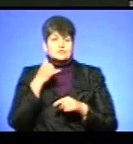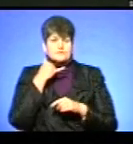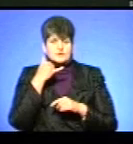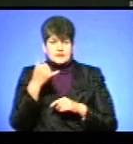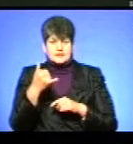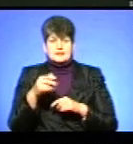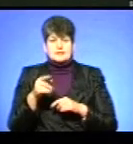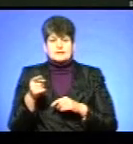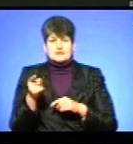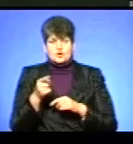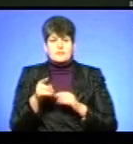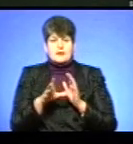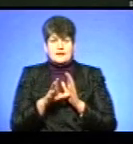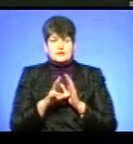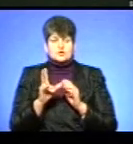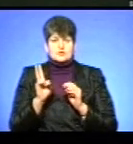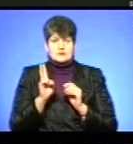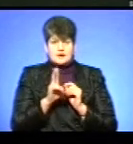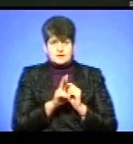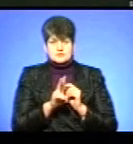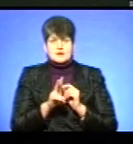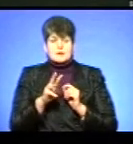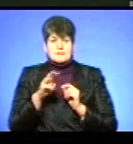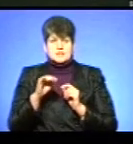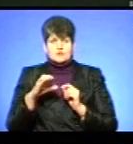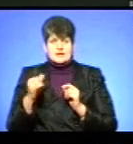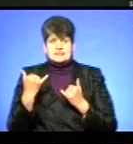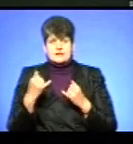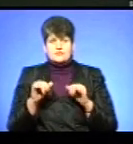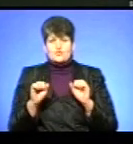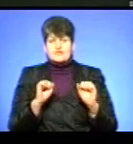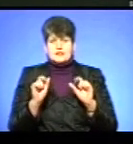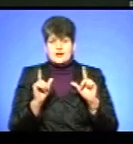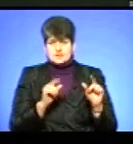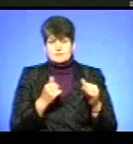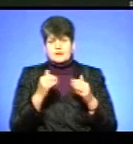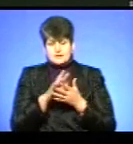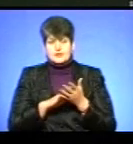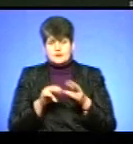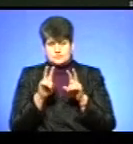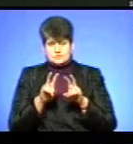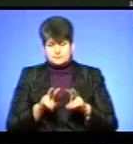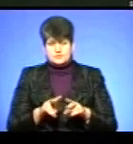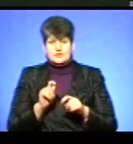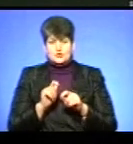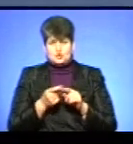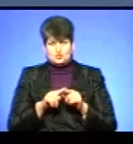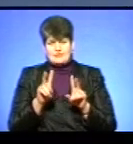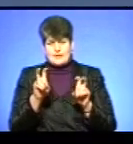підприємства «Тернопіль Електротранс» Андрія Мостюха. Зараз він у відрядженні. Ми не далі відслідковатимемо цю тему.